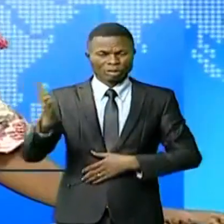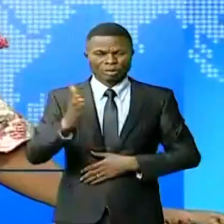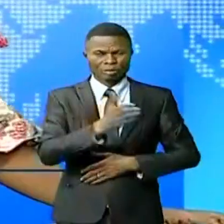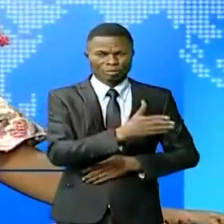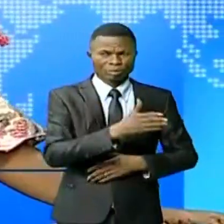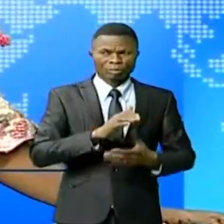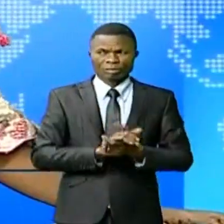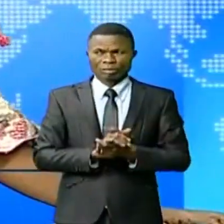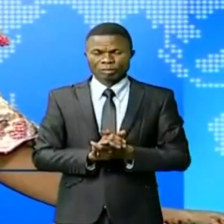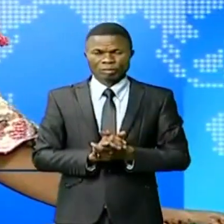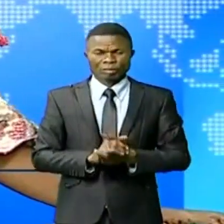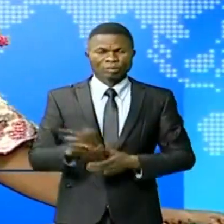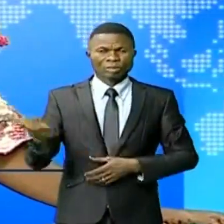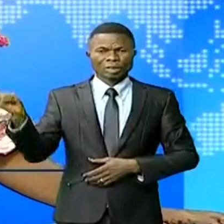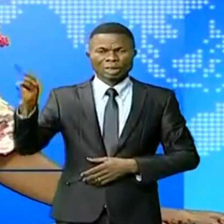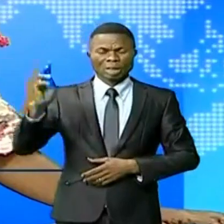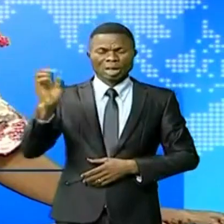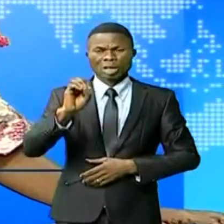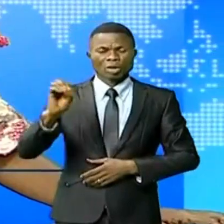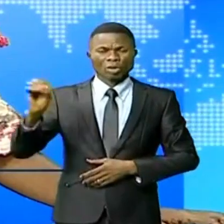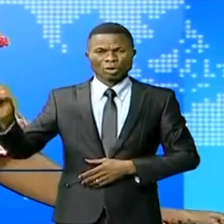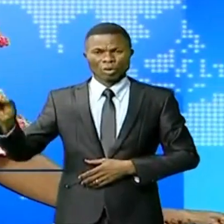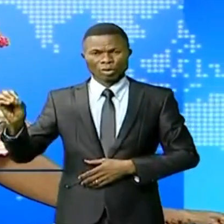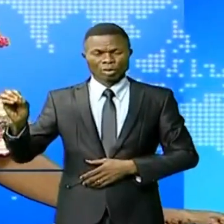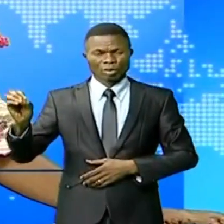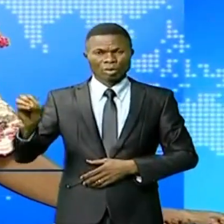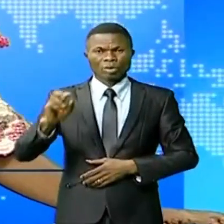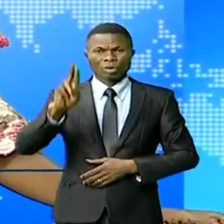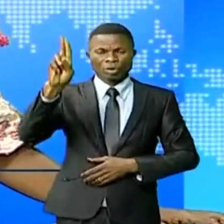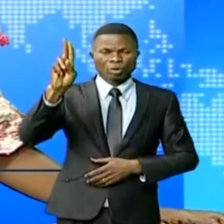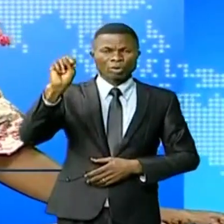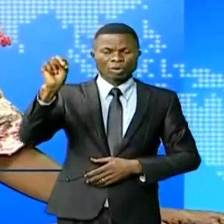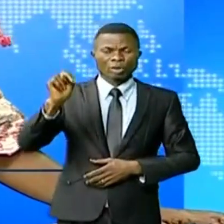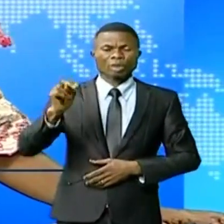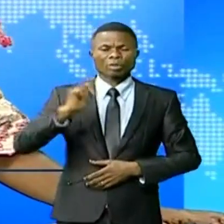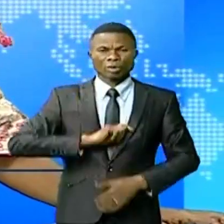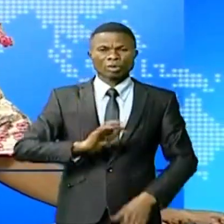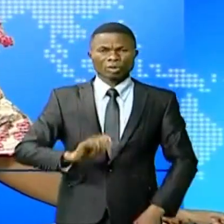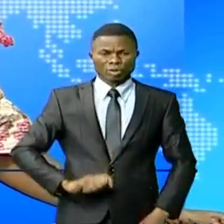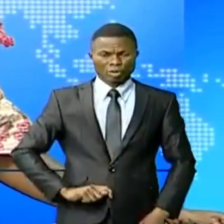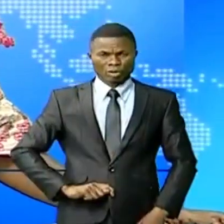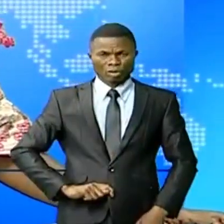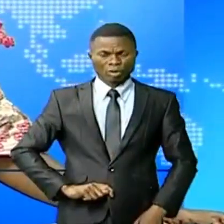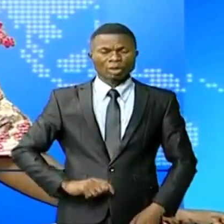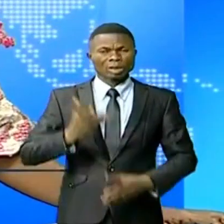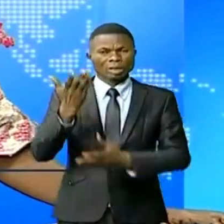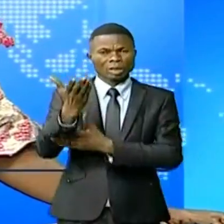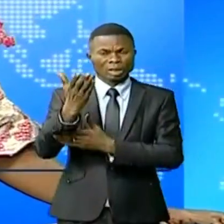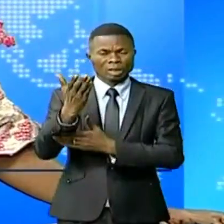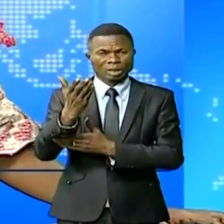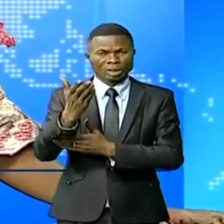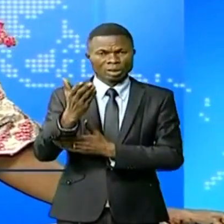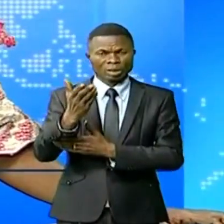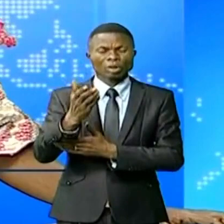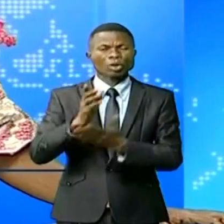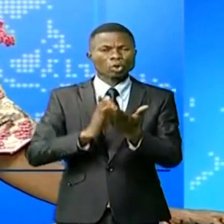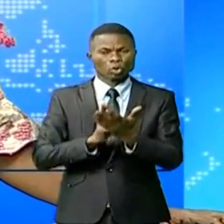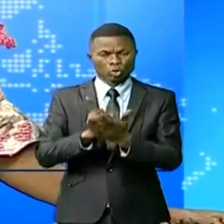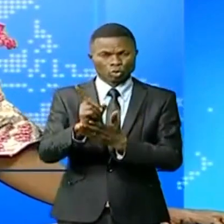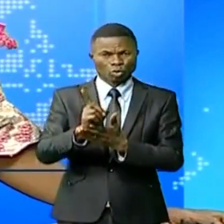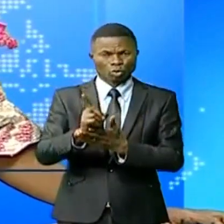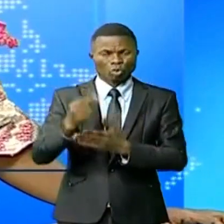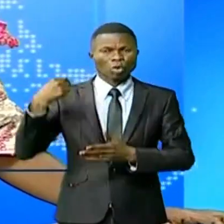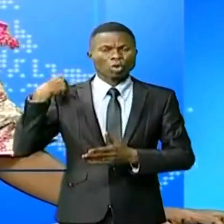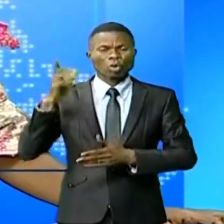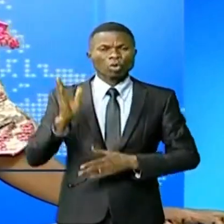Et au Kassaï-Oriental, l'UDPS Tshisekedi continue à révendiquer son veto au gouvernement.